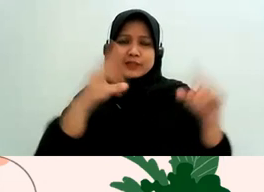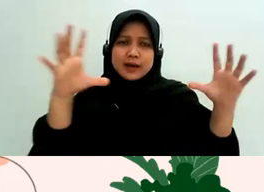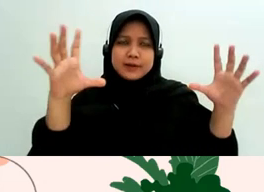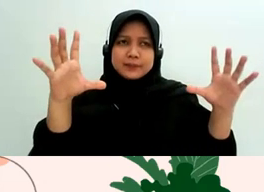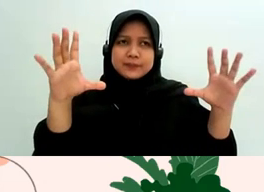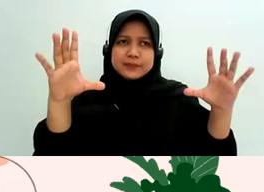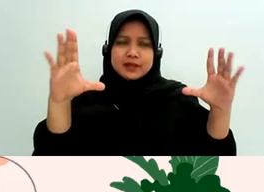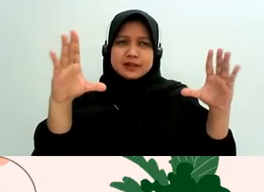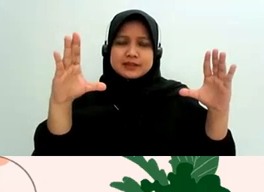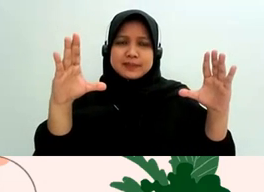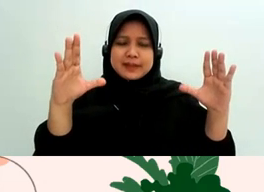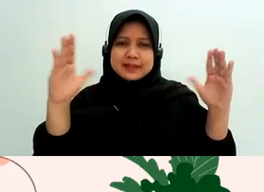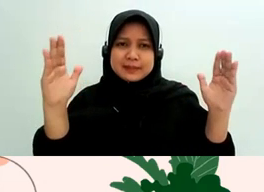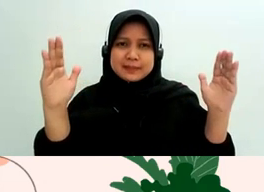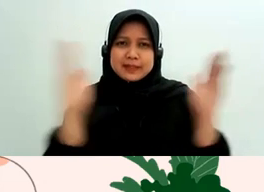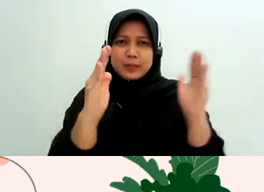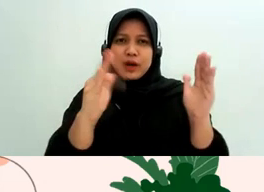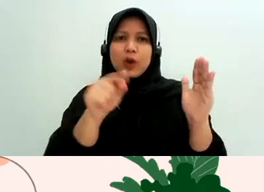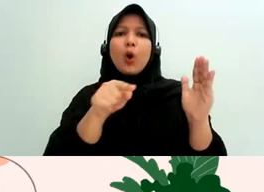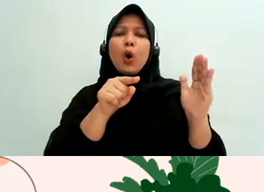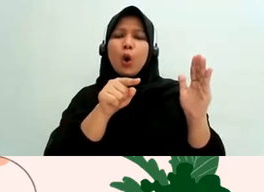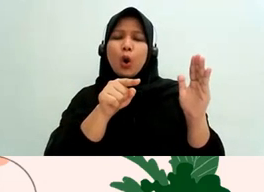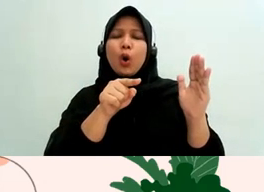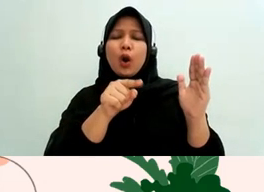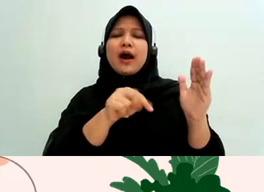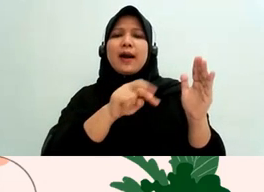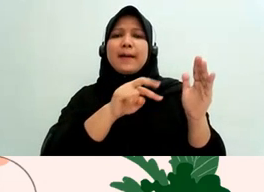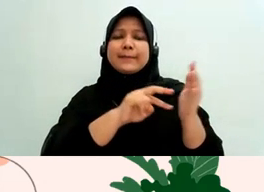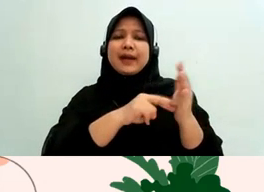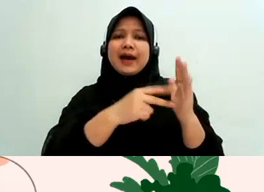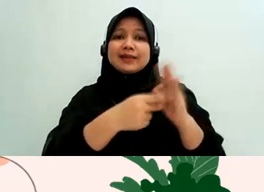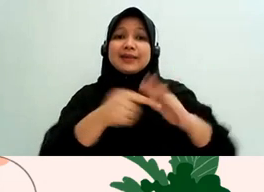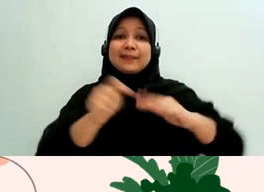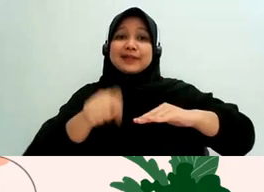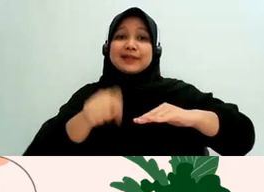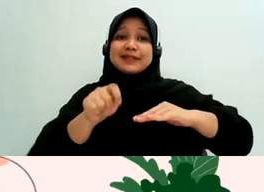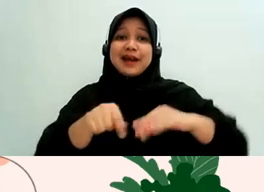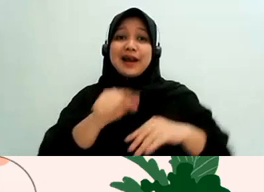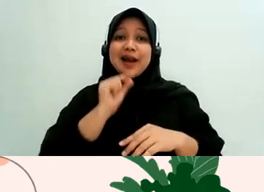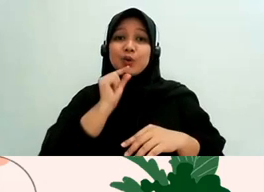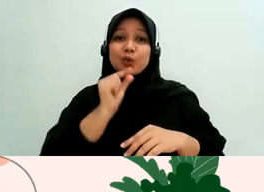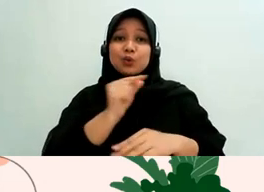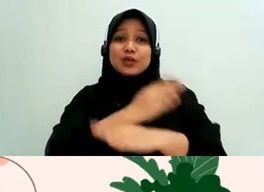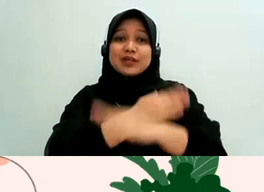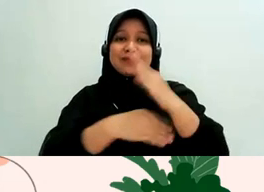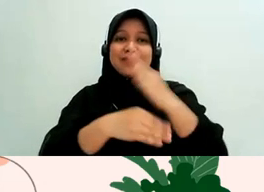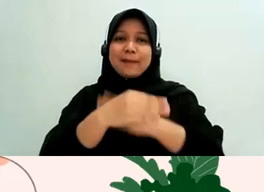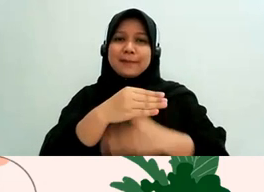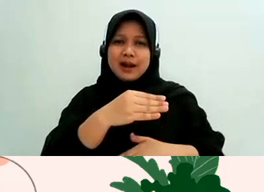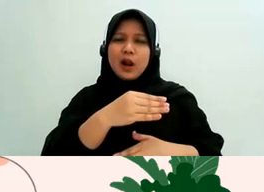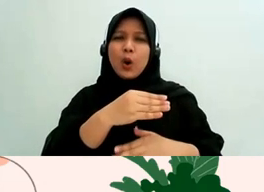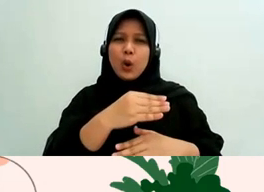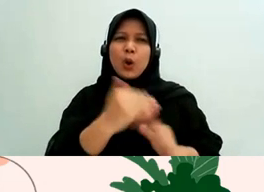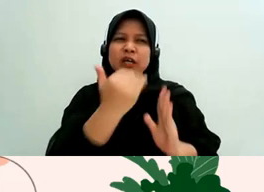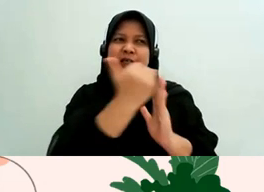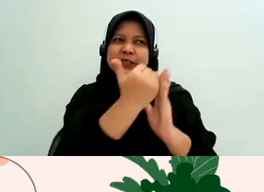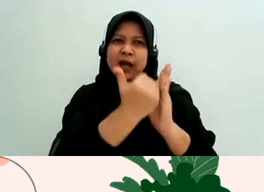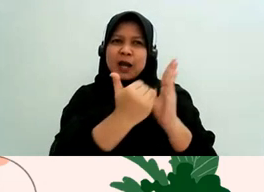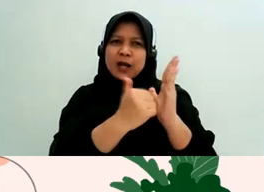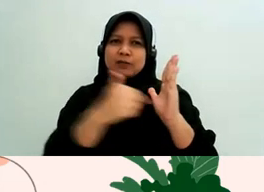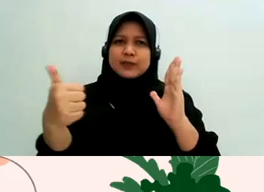persidangan untuk korban difabel ini ternyata masih tidak memenuhi syarat gitu karena